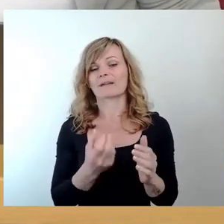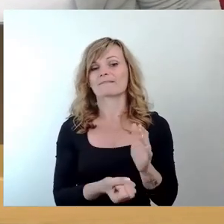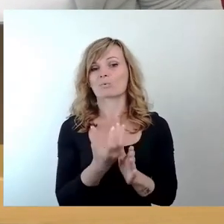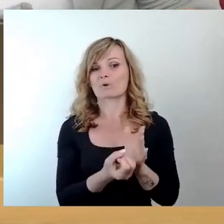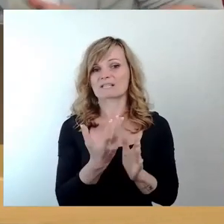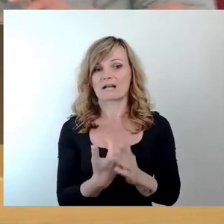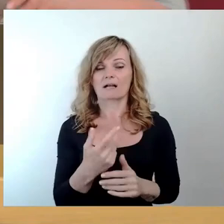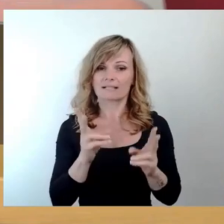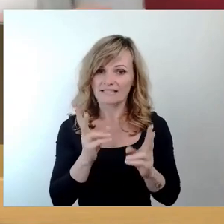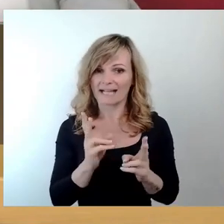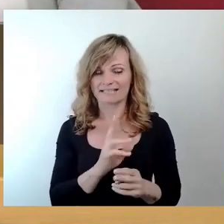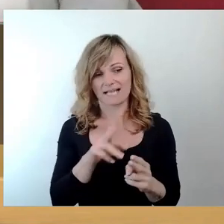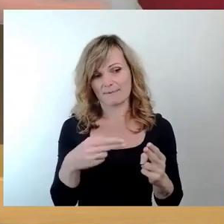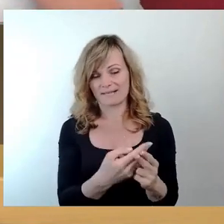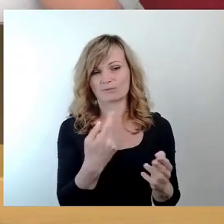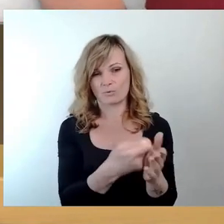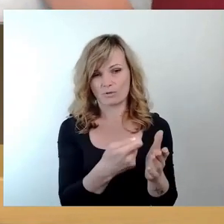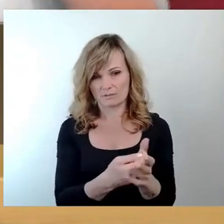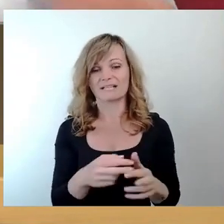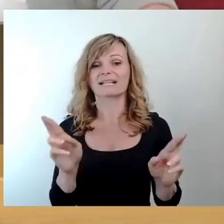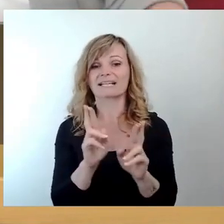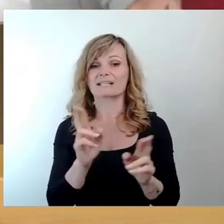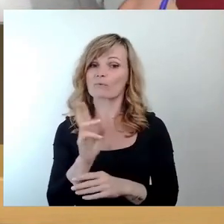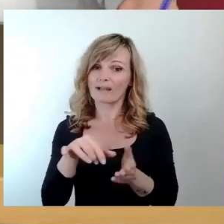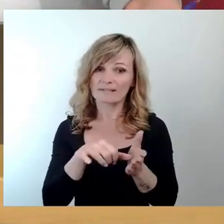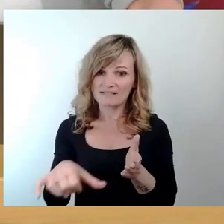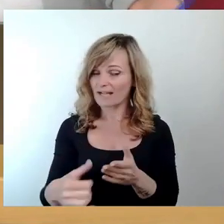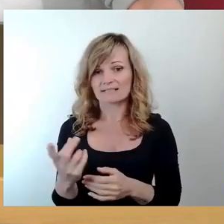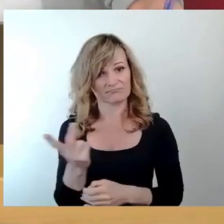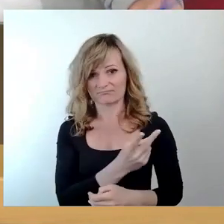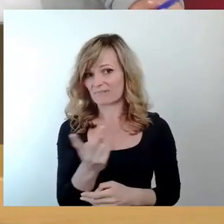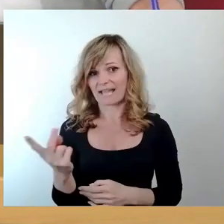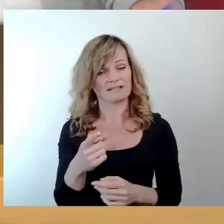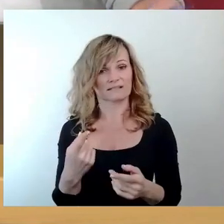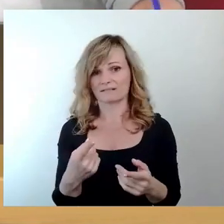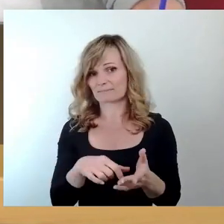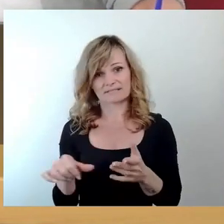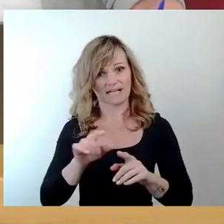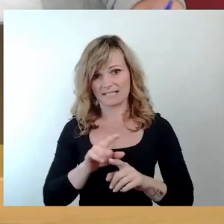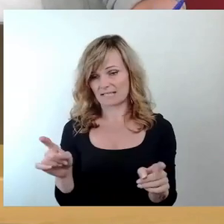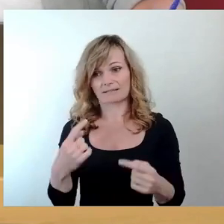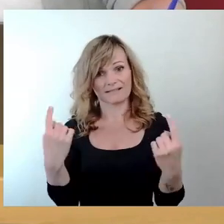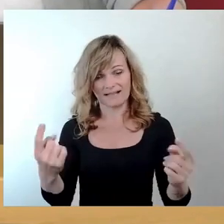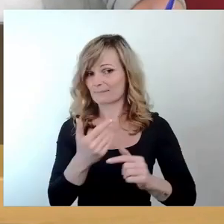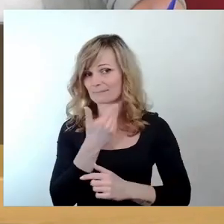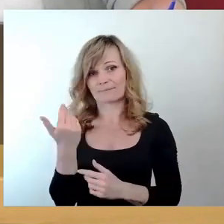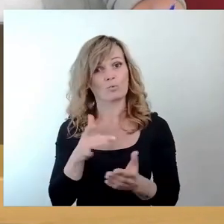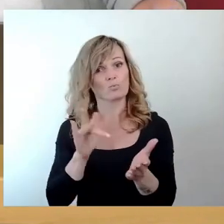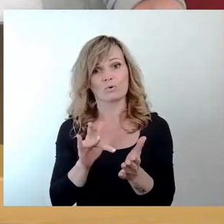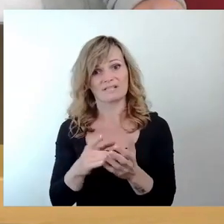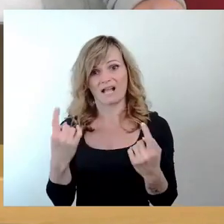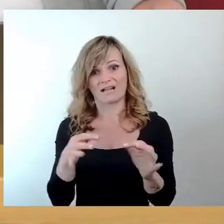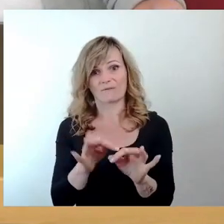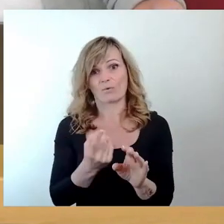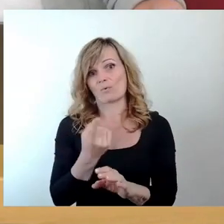Diese Risiken trägt weder die Sachsenenergie noch die Stadtreinigung als Verursacher. Aber was die allgemeinen Kosten